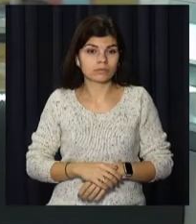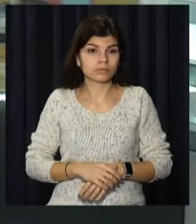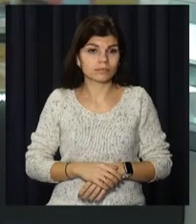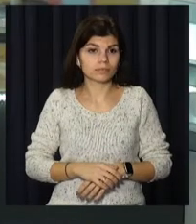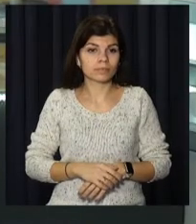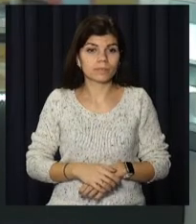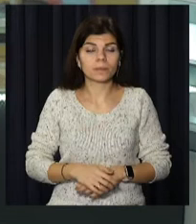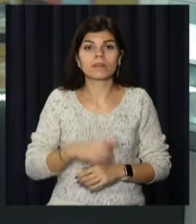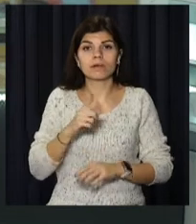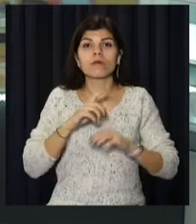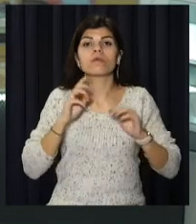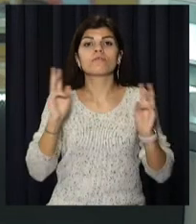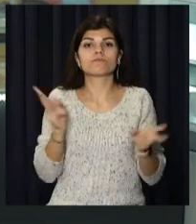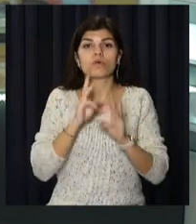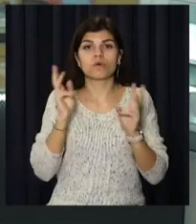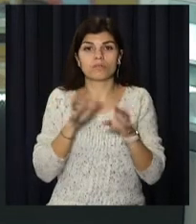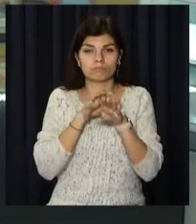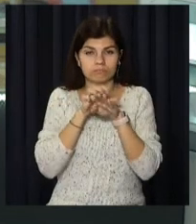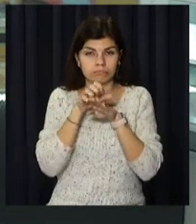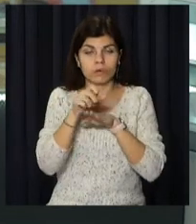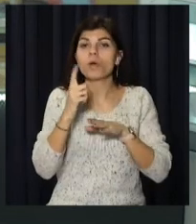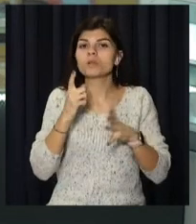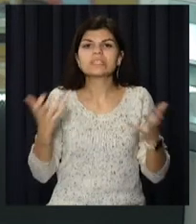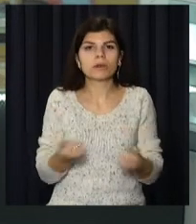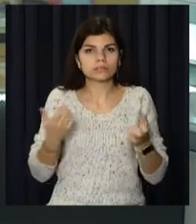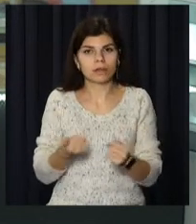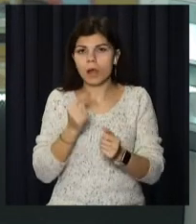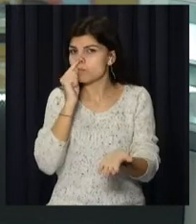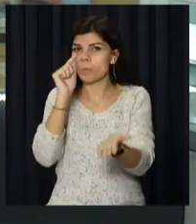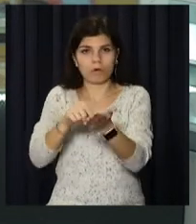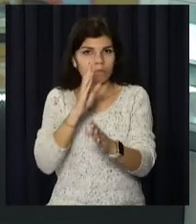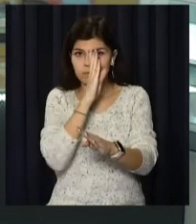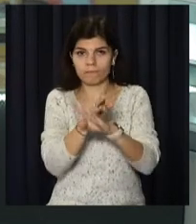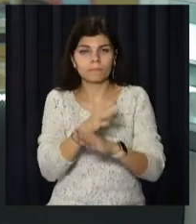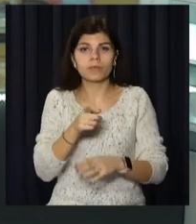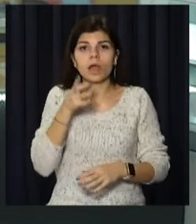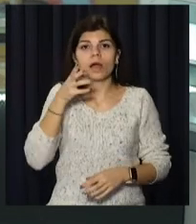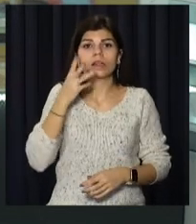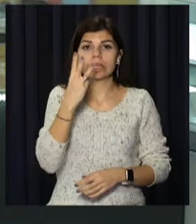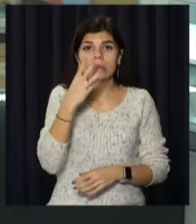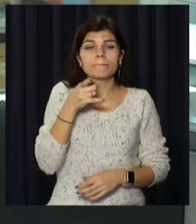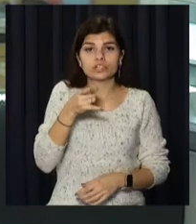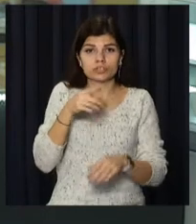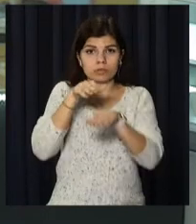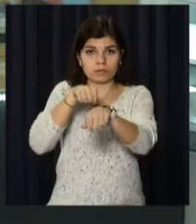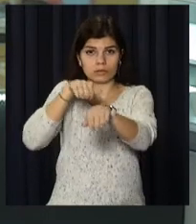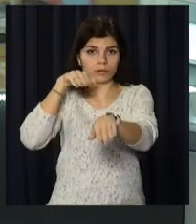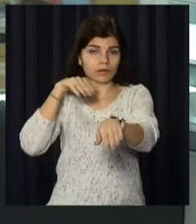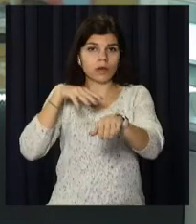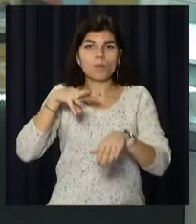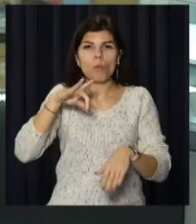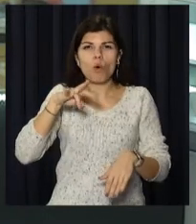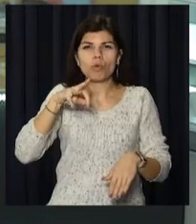Вигоріли вщен, бо рятувальники не змогли дістатися місця пожежі. Одночасно три автівки згоріли у Дніпрі на вулиці Володимира